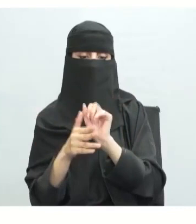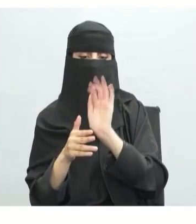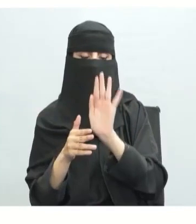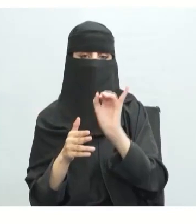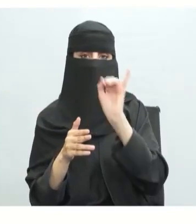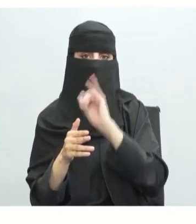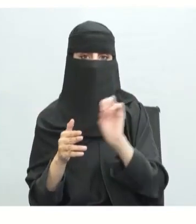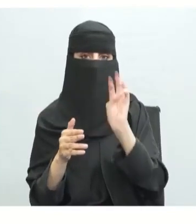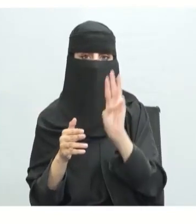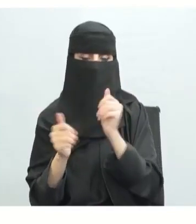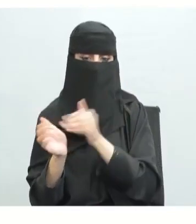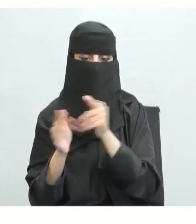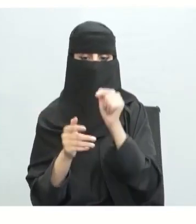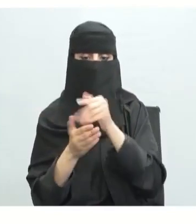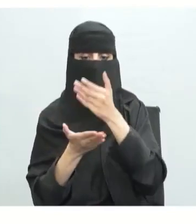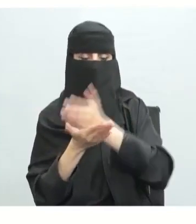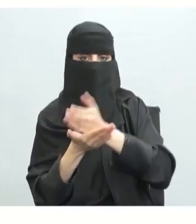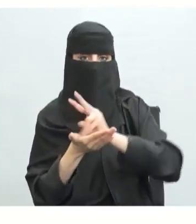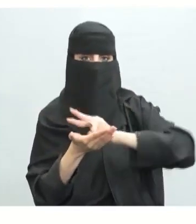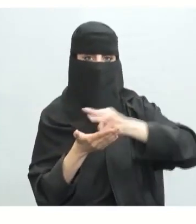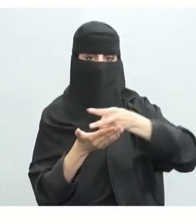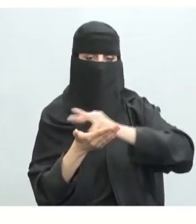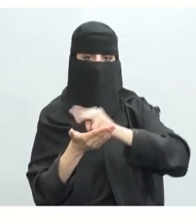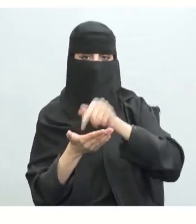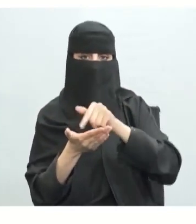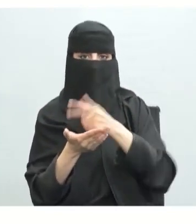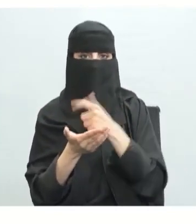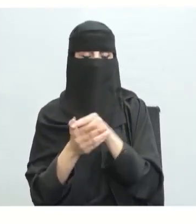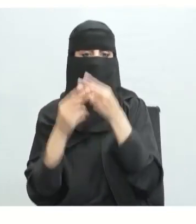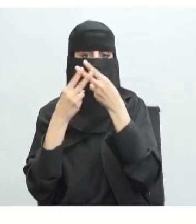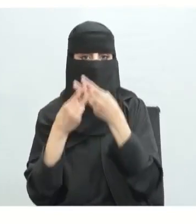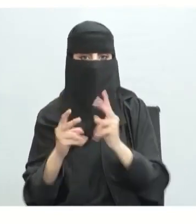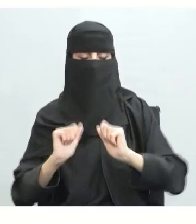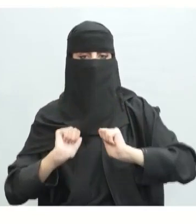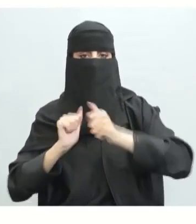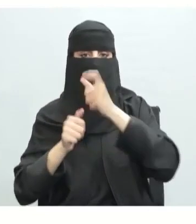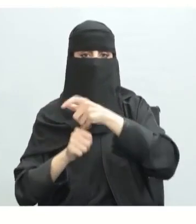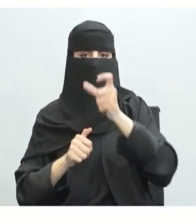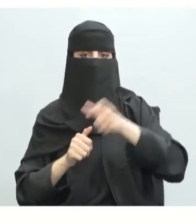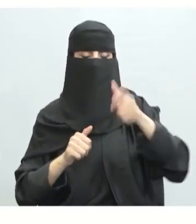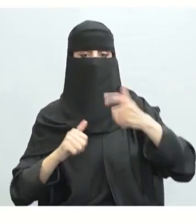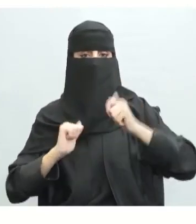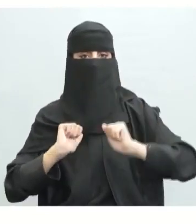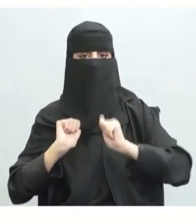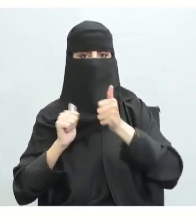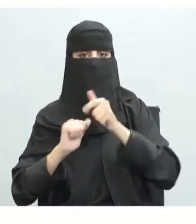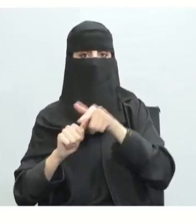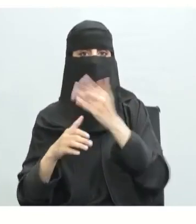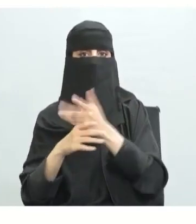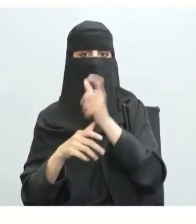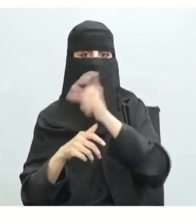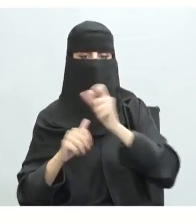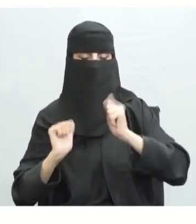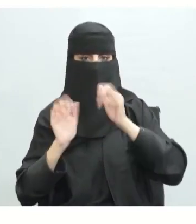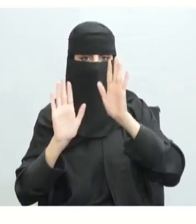وهذا الحد الفاصل هو الذي يمكن أن يطلق عينان المبادرات الفردية التي هي عصب الاقتصاد أو أن